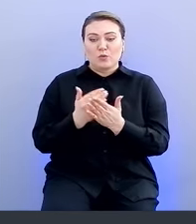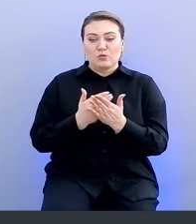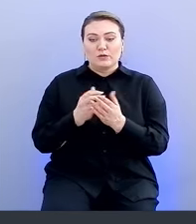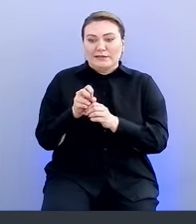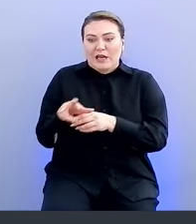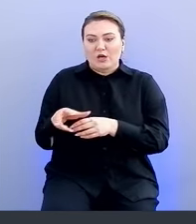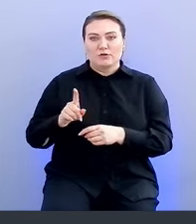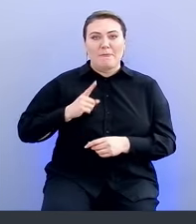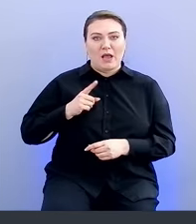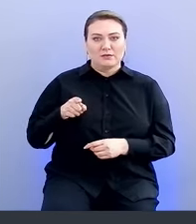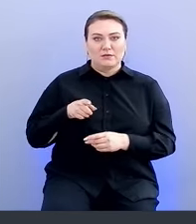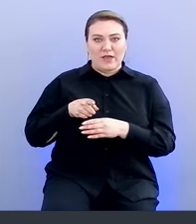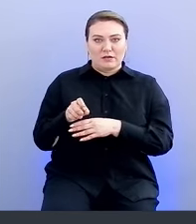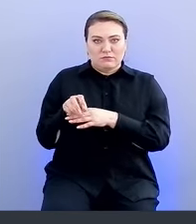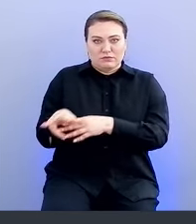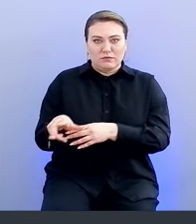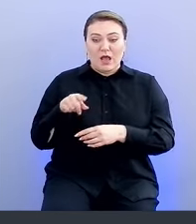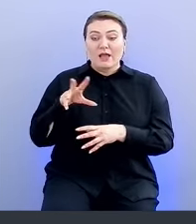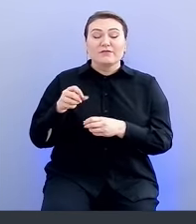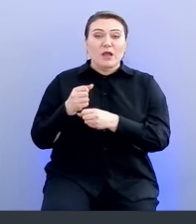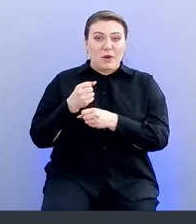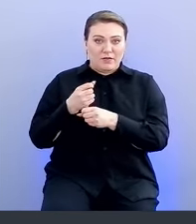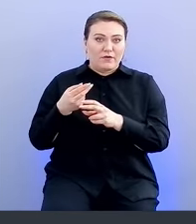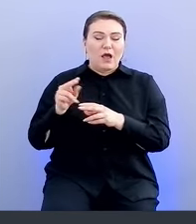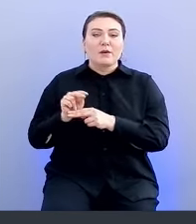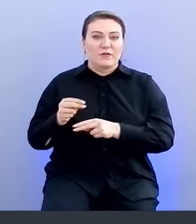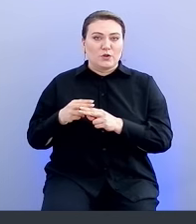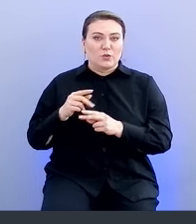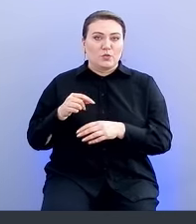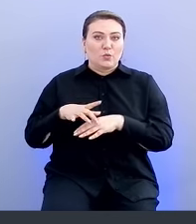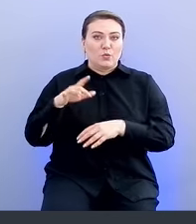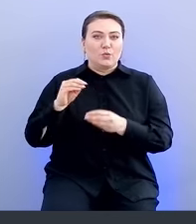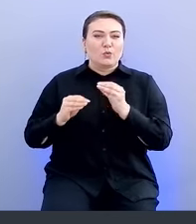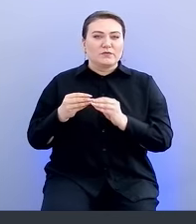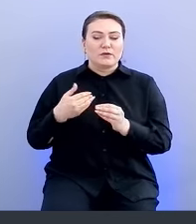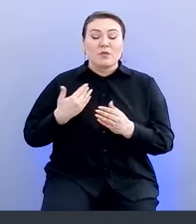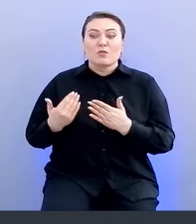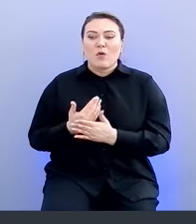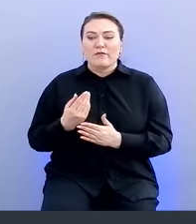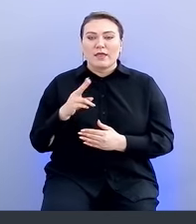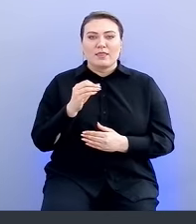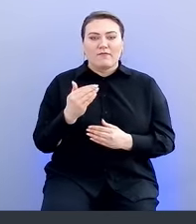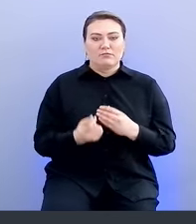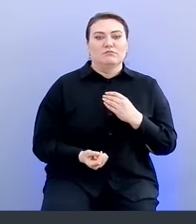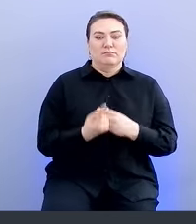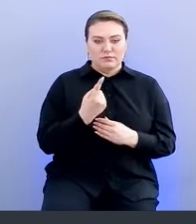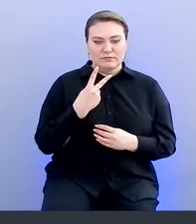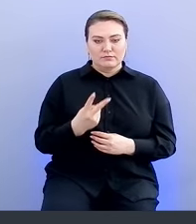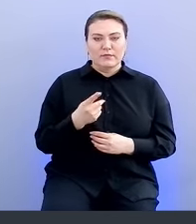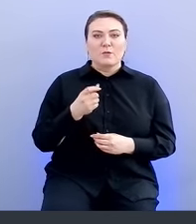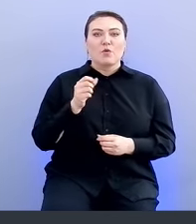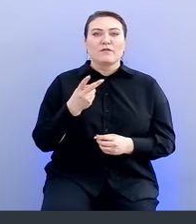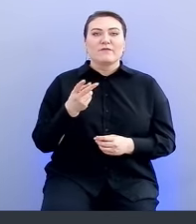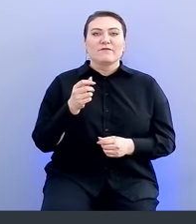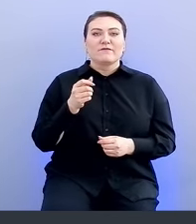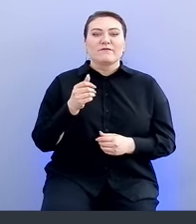мастер, ветка, по ней обрабатываются все уязвимости, то если прилетает новая, да, прилетел новый дев, то мы можем в рамках